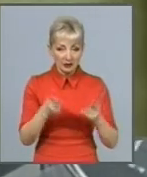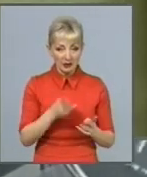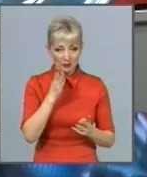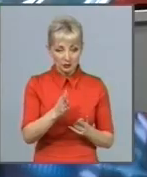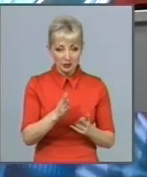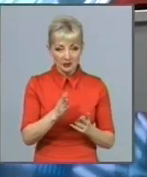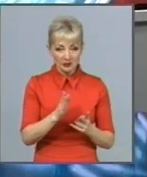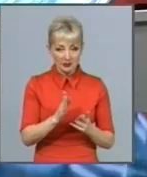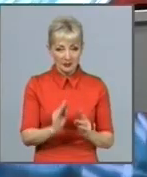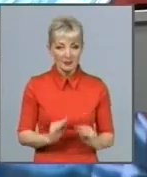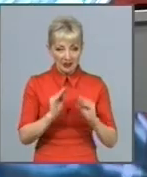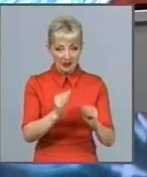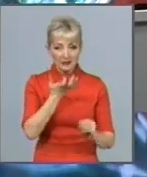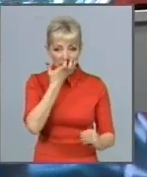ізвістя.